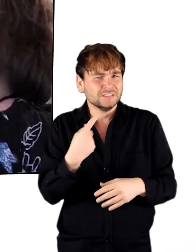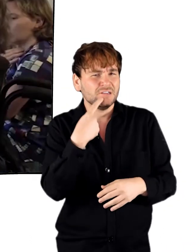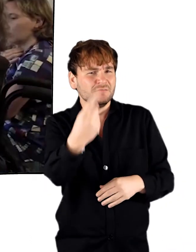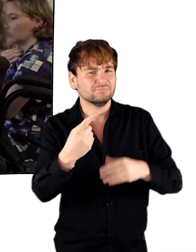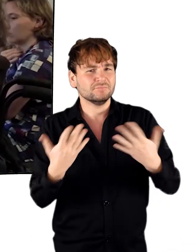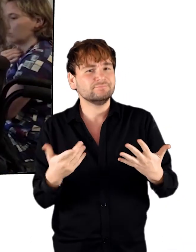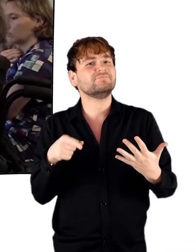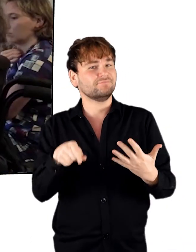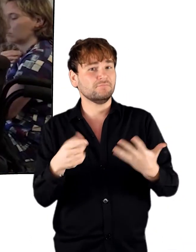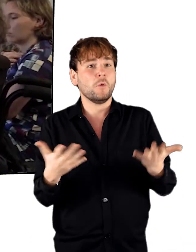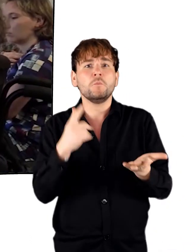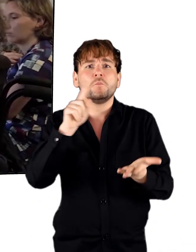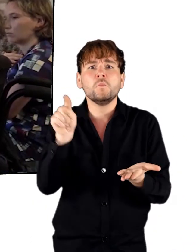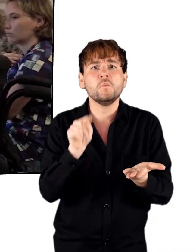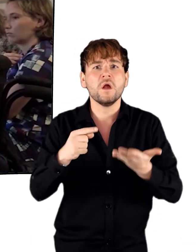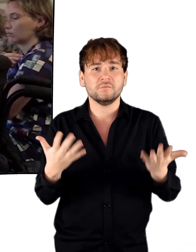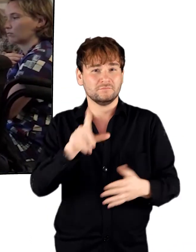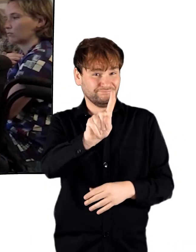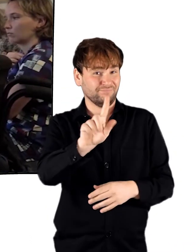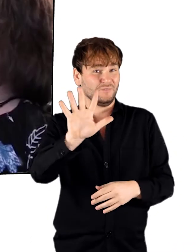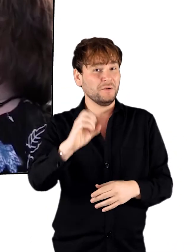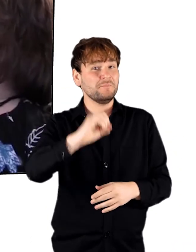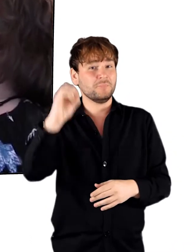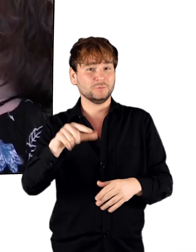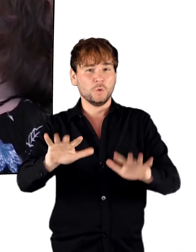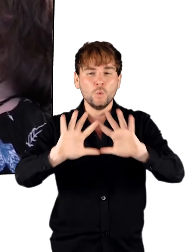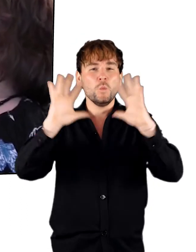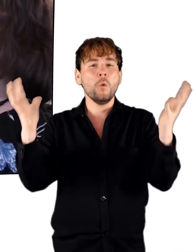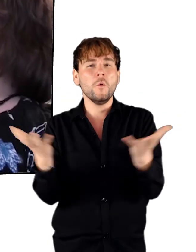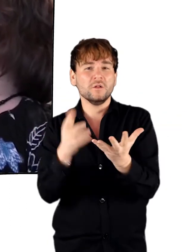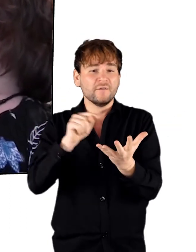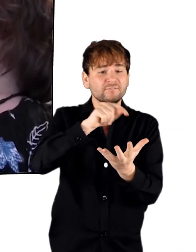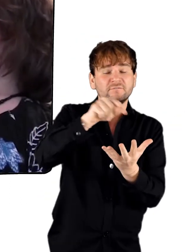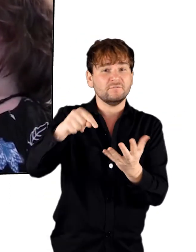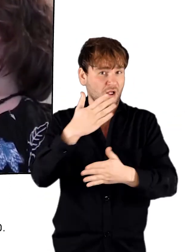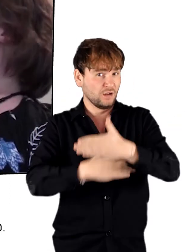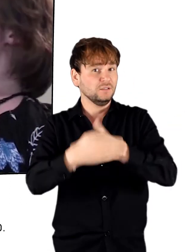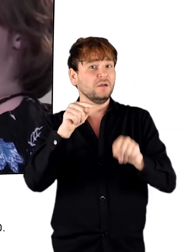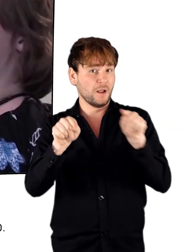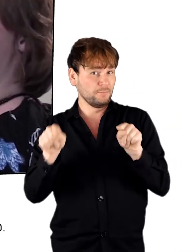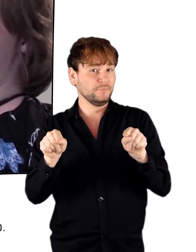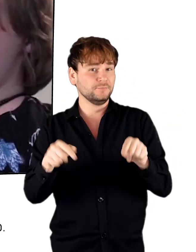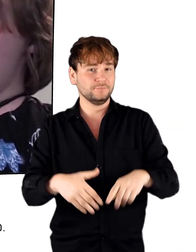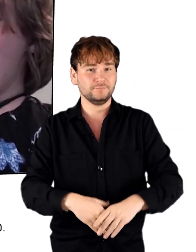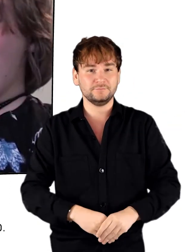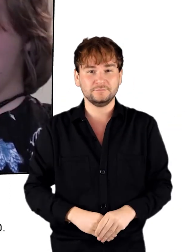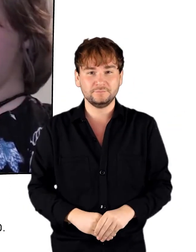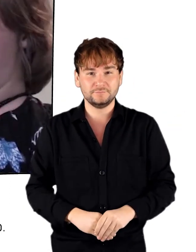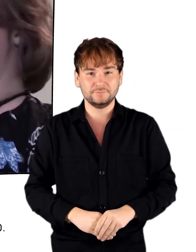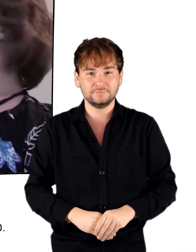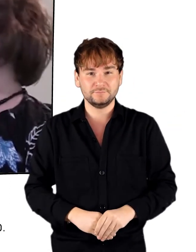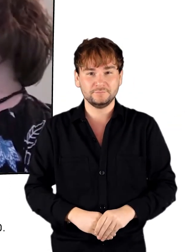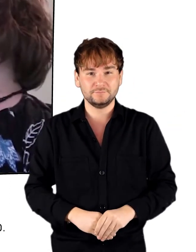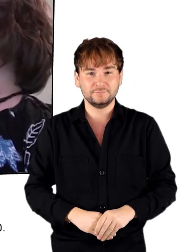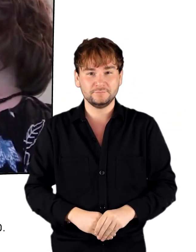certaine façon le thème, l'aspect de l'exclusion. On essaie d'expliquer, comme j'ai déjà dit,